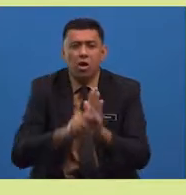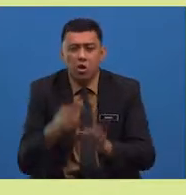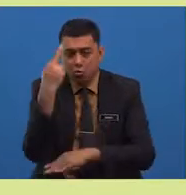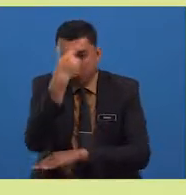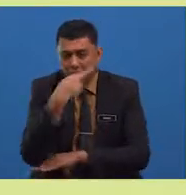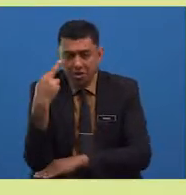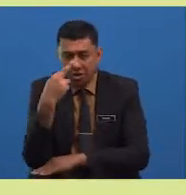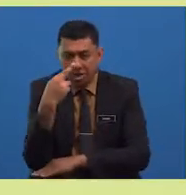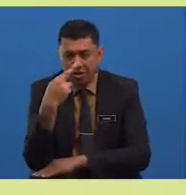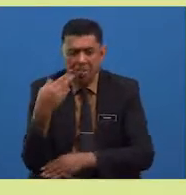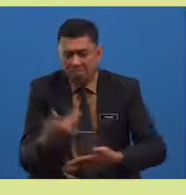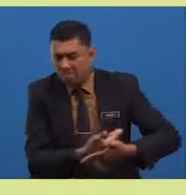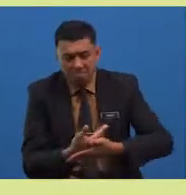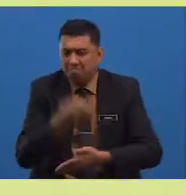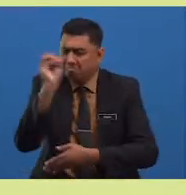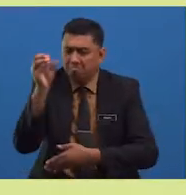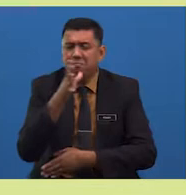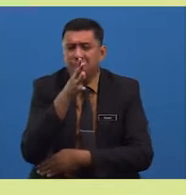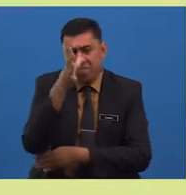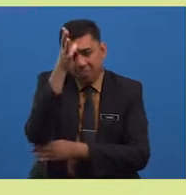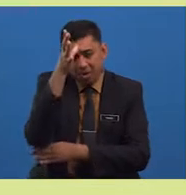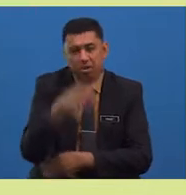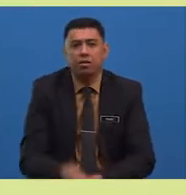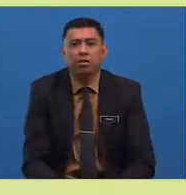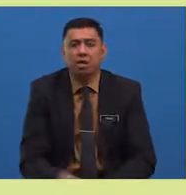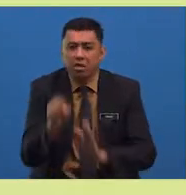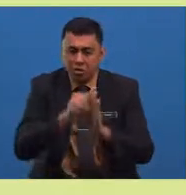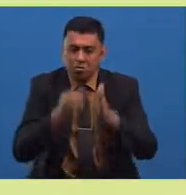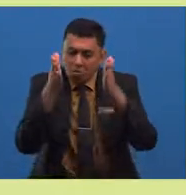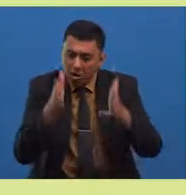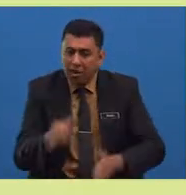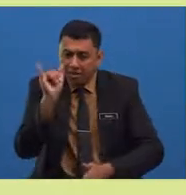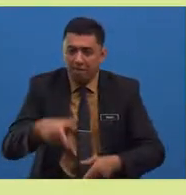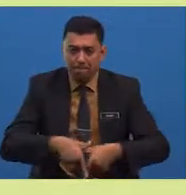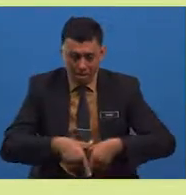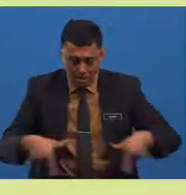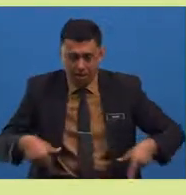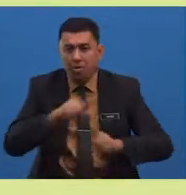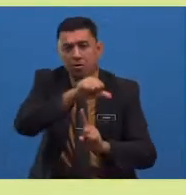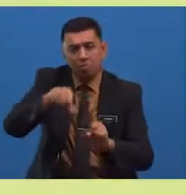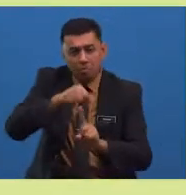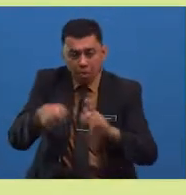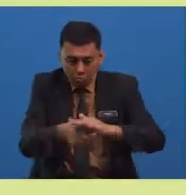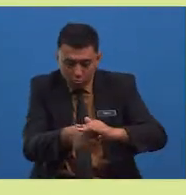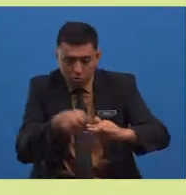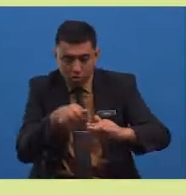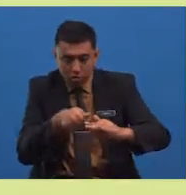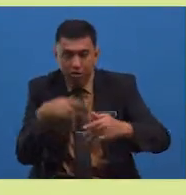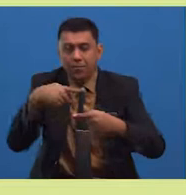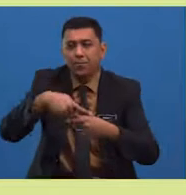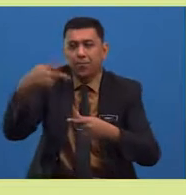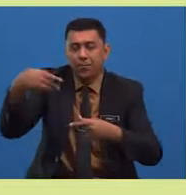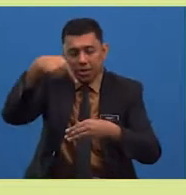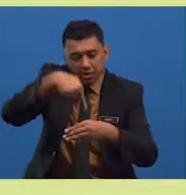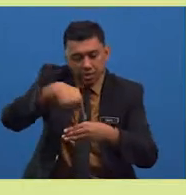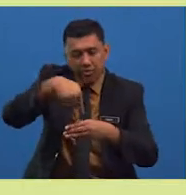yatim piatu. Beliau seorang yang berani apabila menyembunyikan padi di dalam